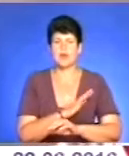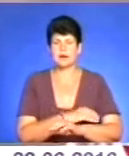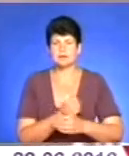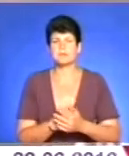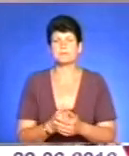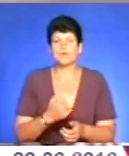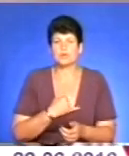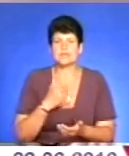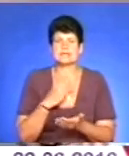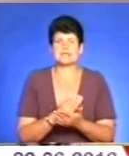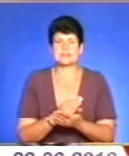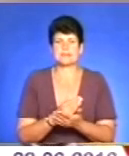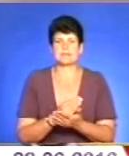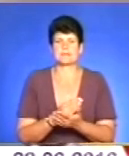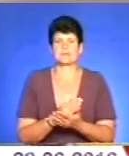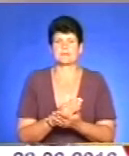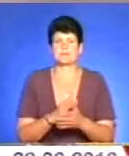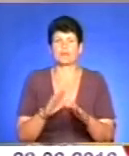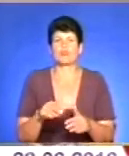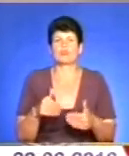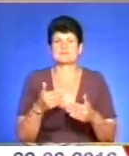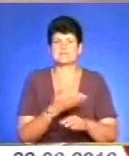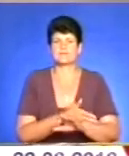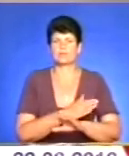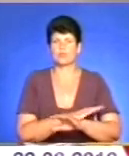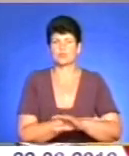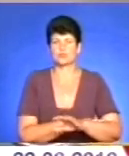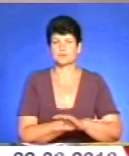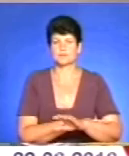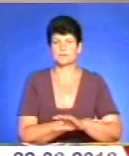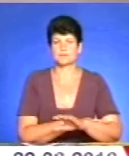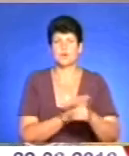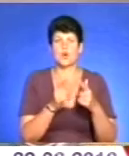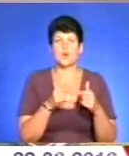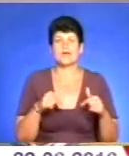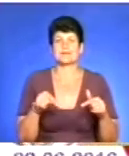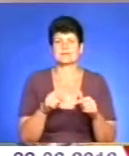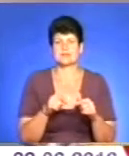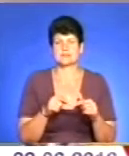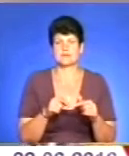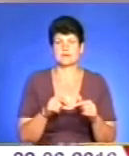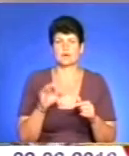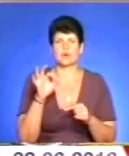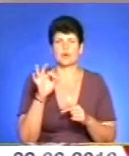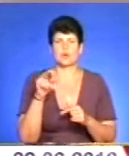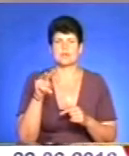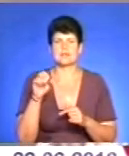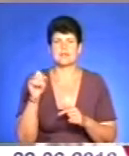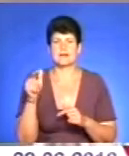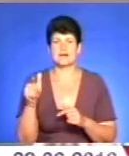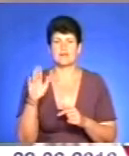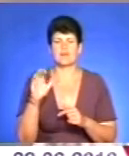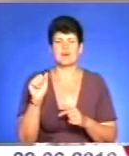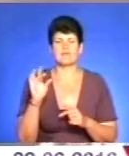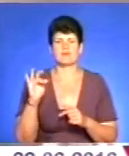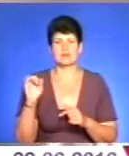від польської організації Олег Ваврик. Ми